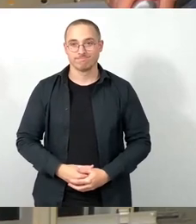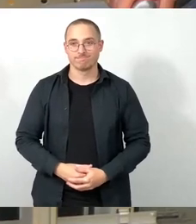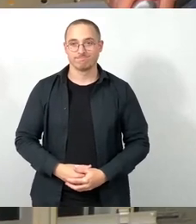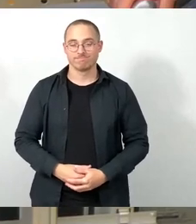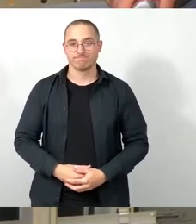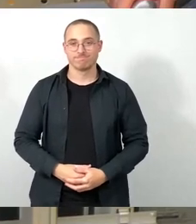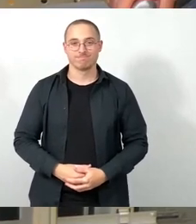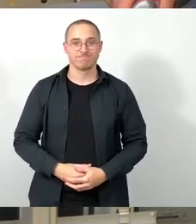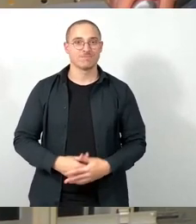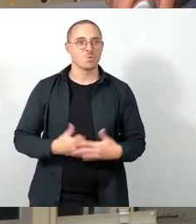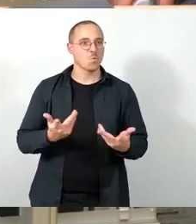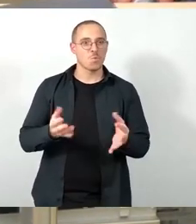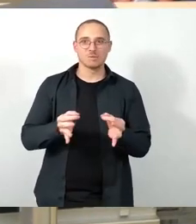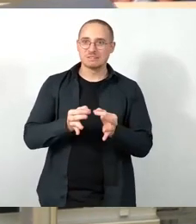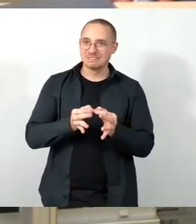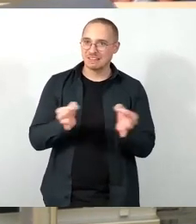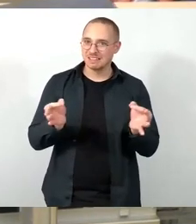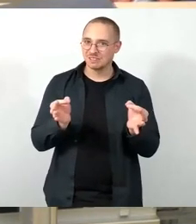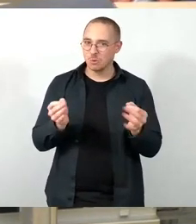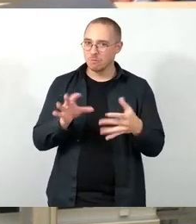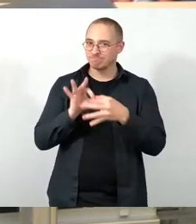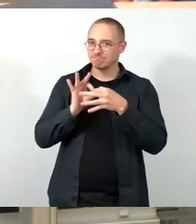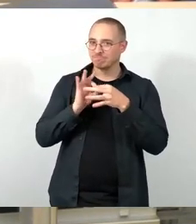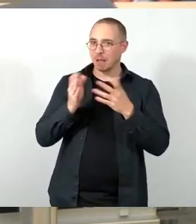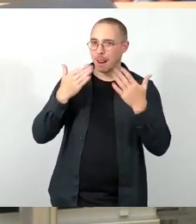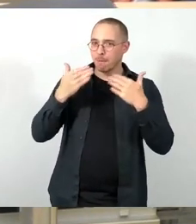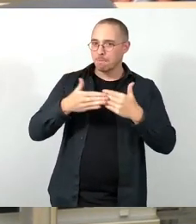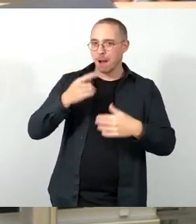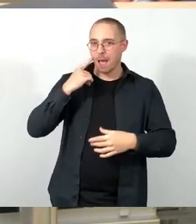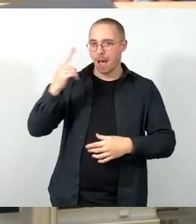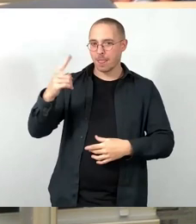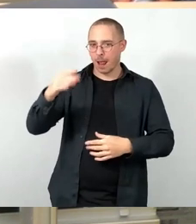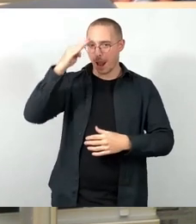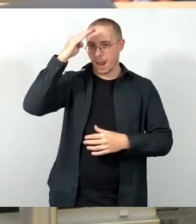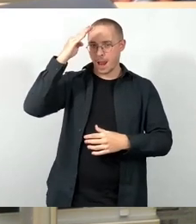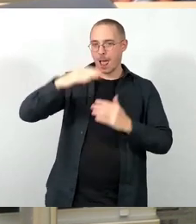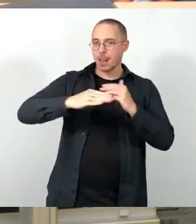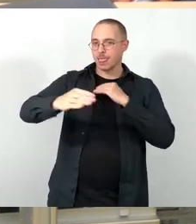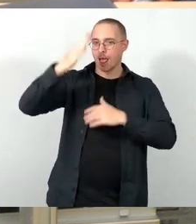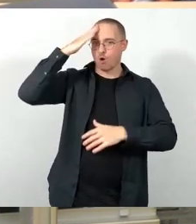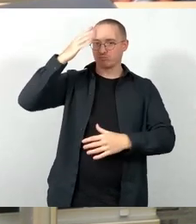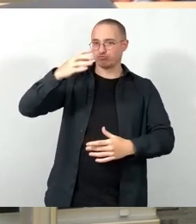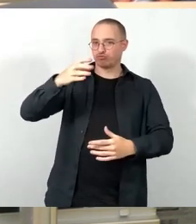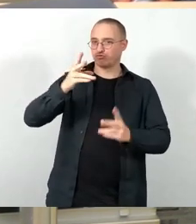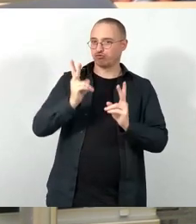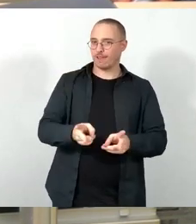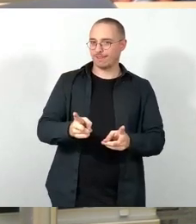Satzung über den Klimabeirat der Landeshauptstadt Dresden. Klimabeiratssatzung.